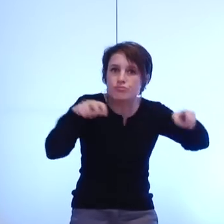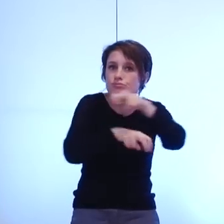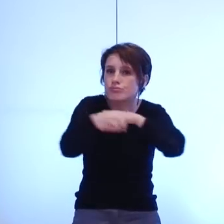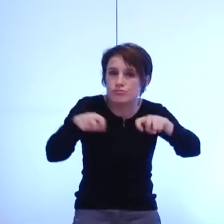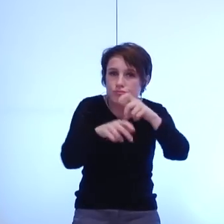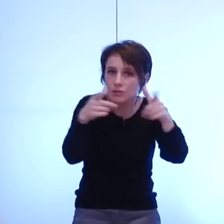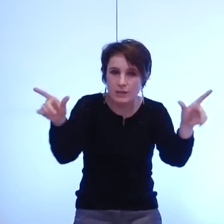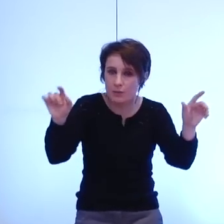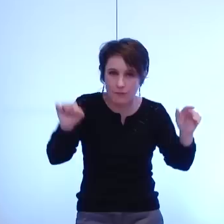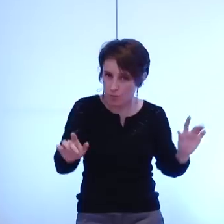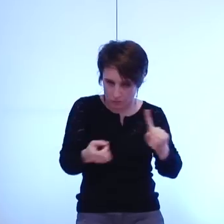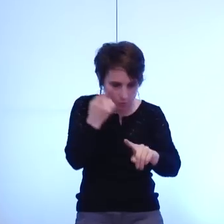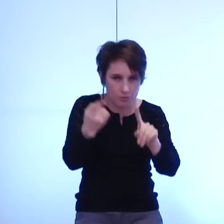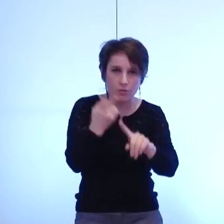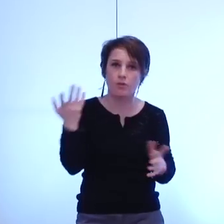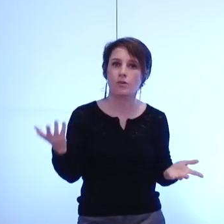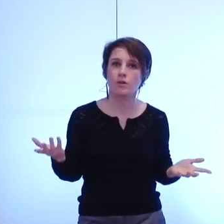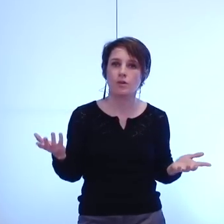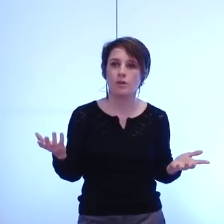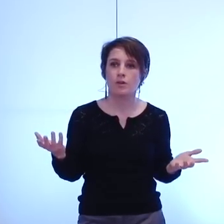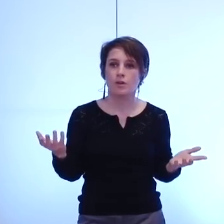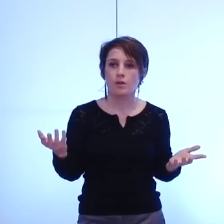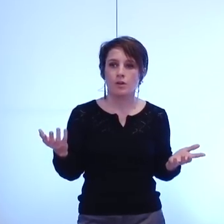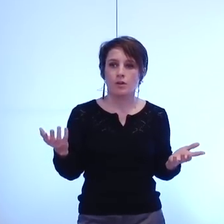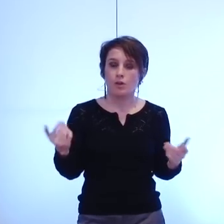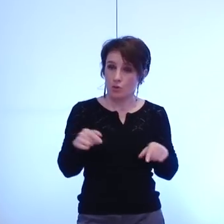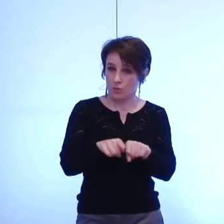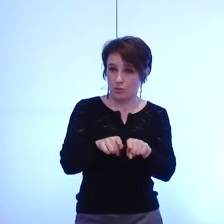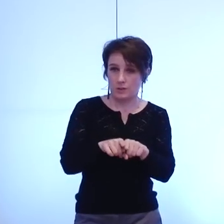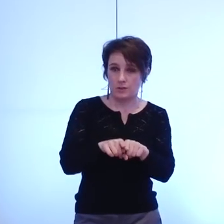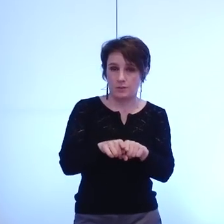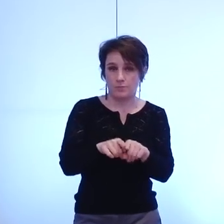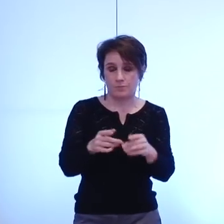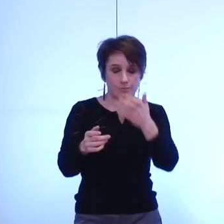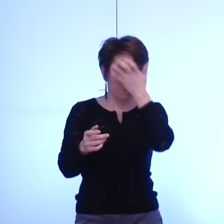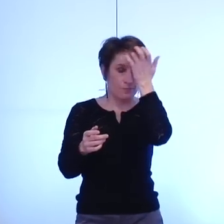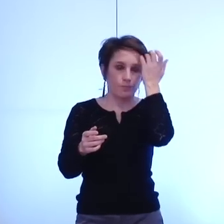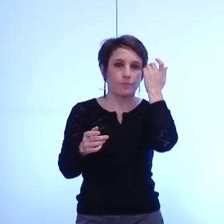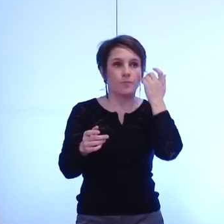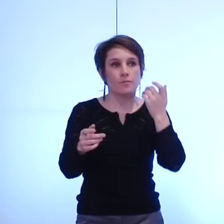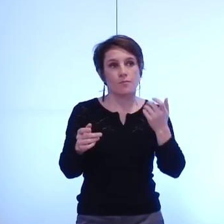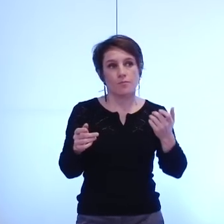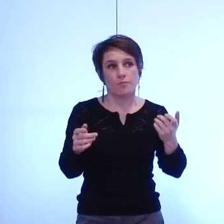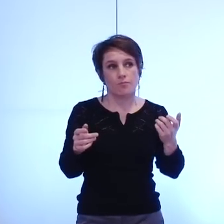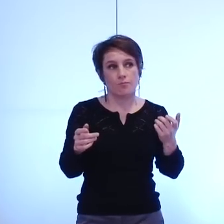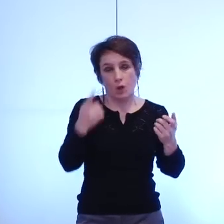avec d'autres actions faire que nous soyons demain un territoire